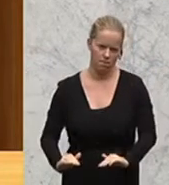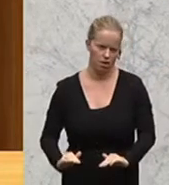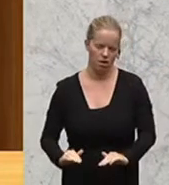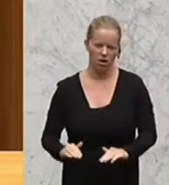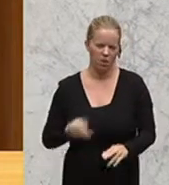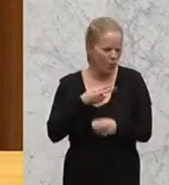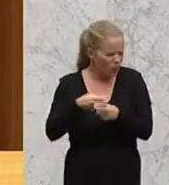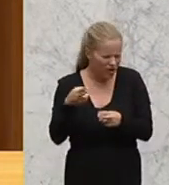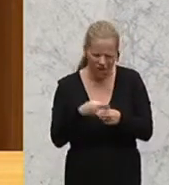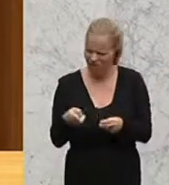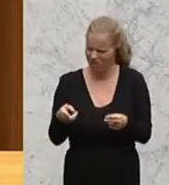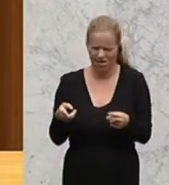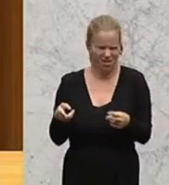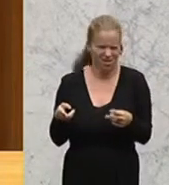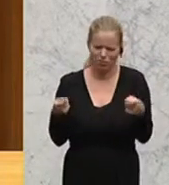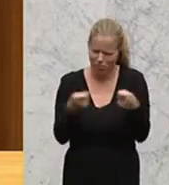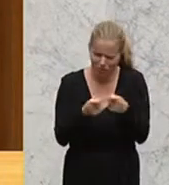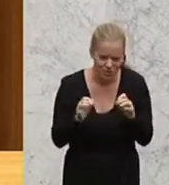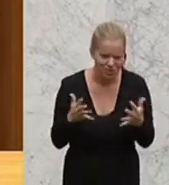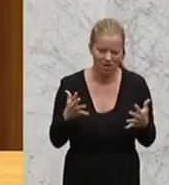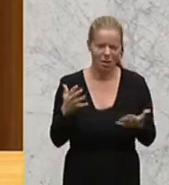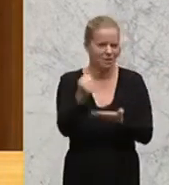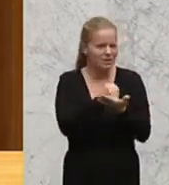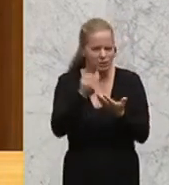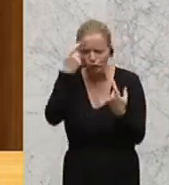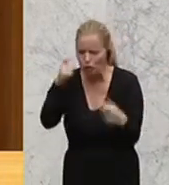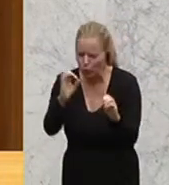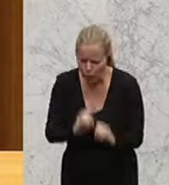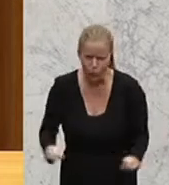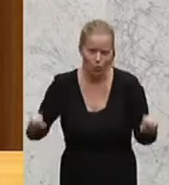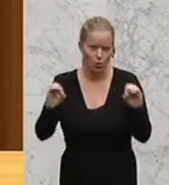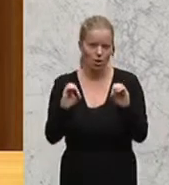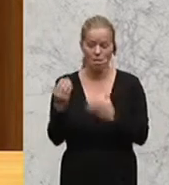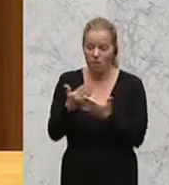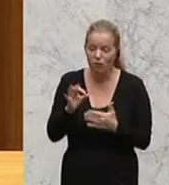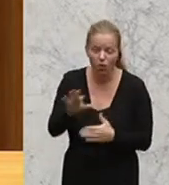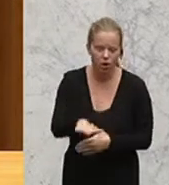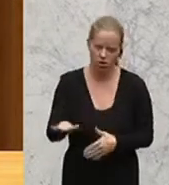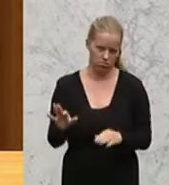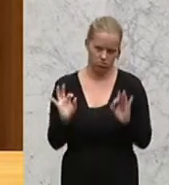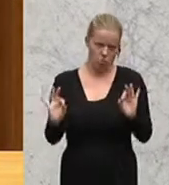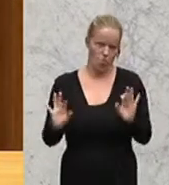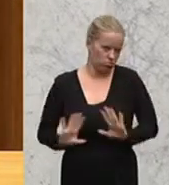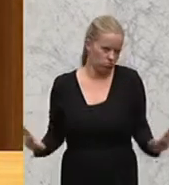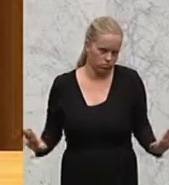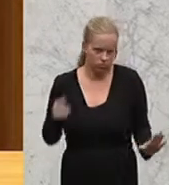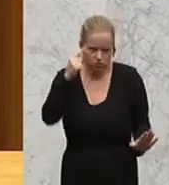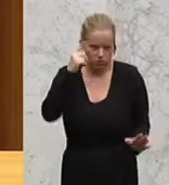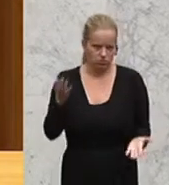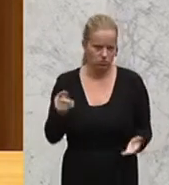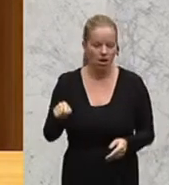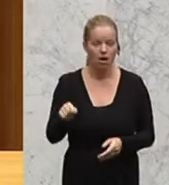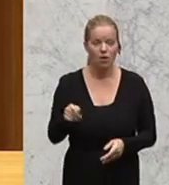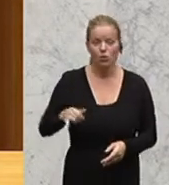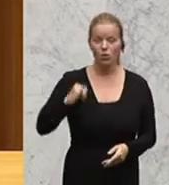ausreichende Hygiene, keine ausreichende medizinische, sonstige Versorgung, an Bildung für die Kinder gar nicht zu denken. Frauen,